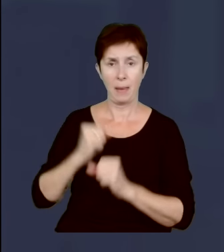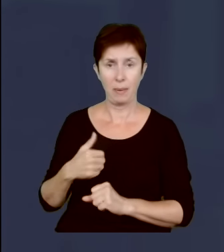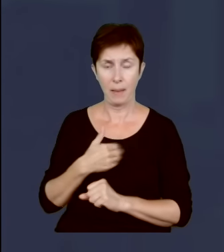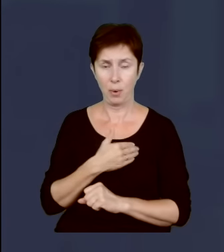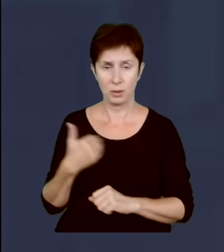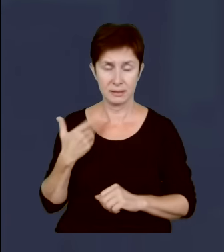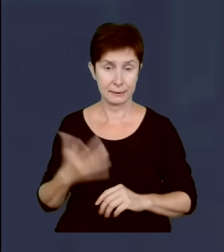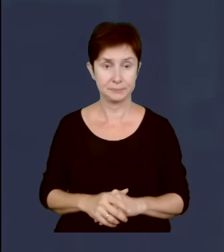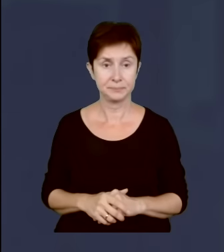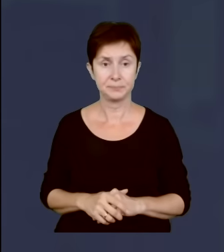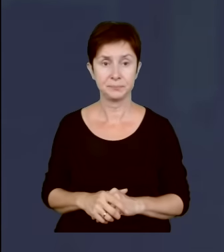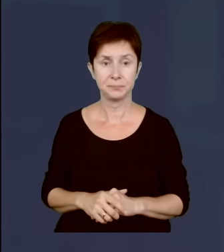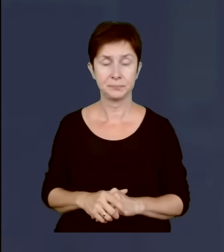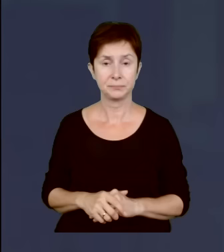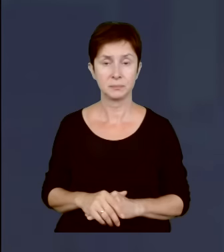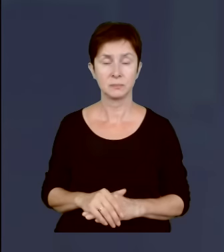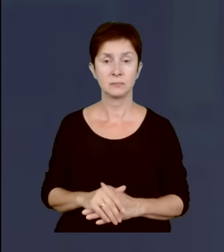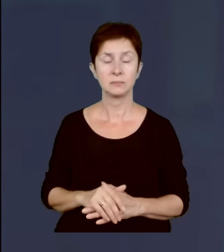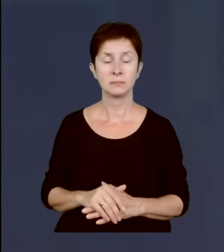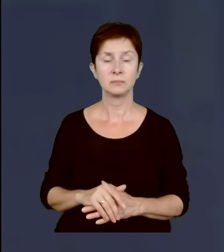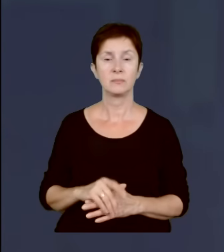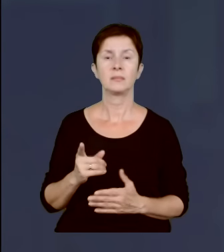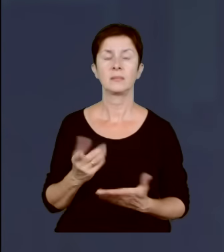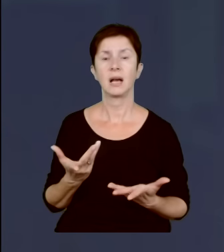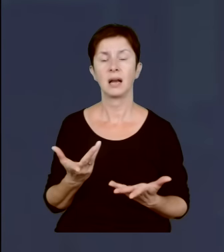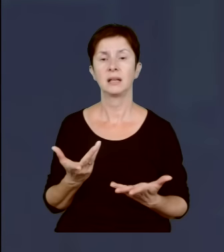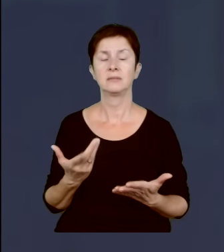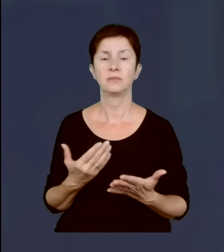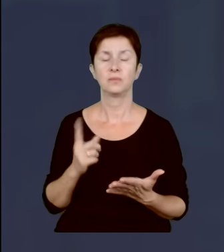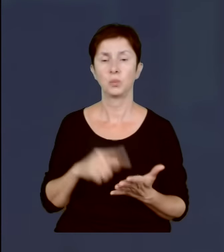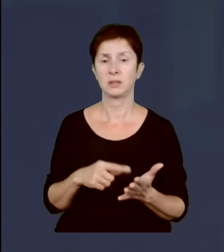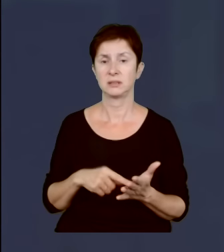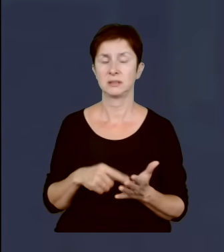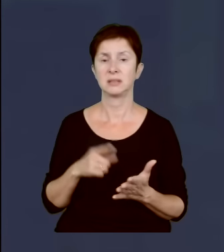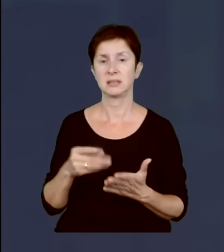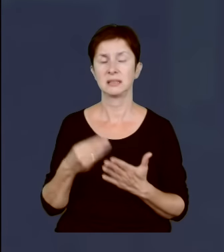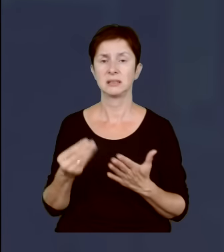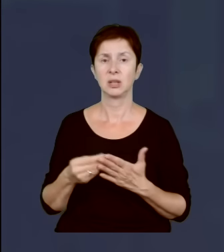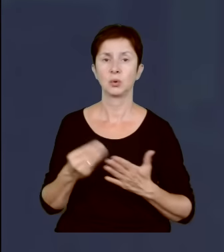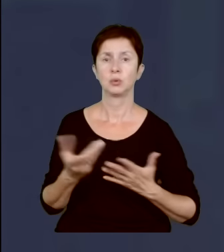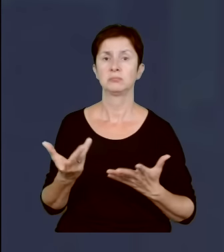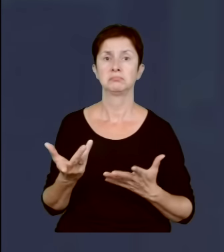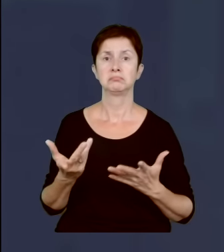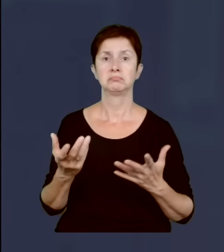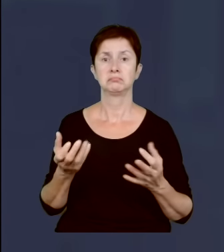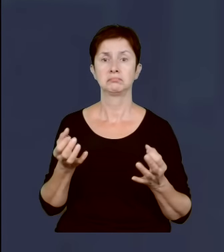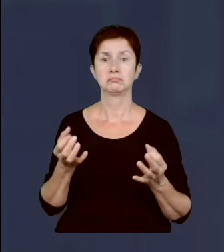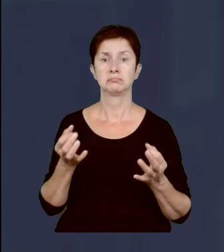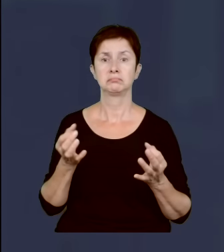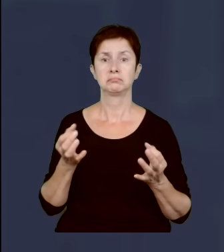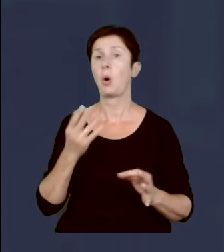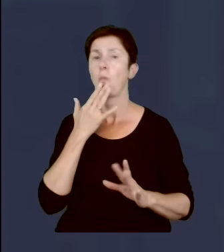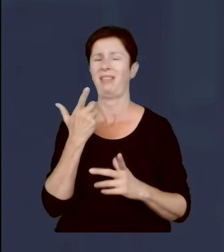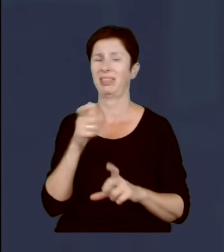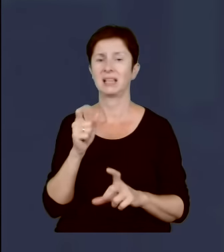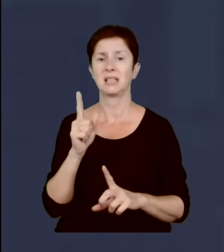właśnie tu jest kwestionowane są te zakupy. Niesłownie, nie w deklaracjach, tylko